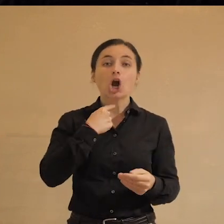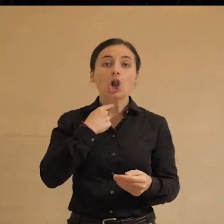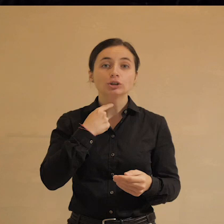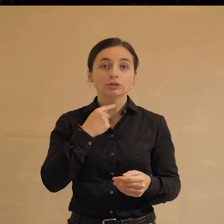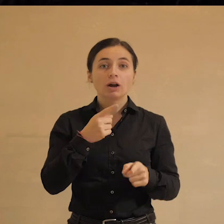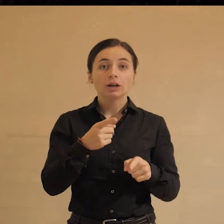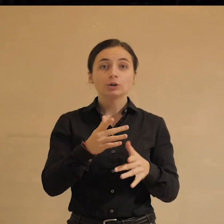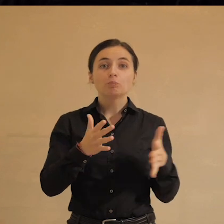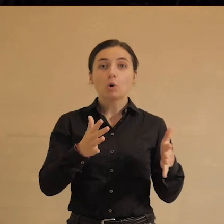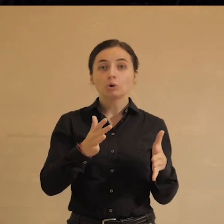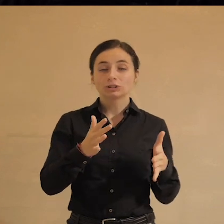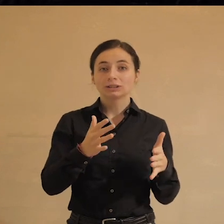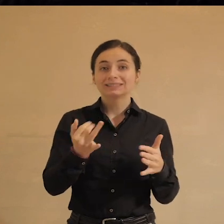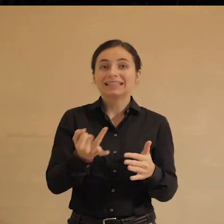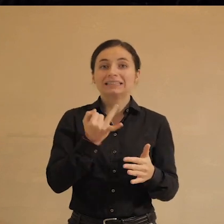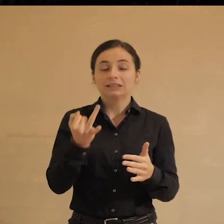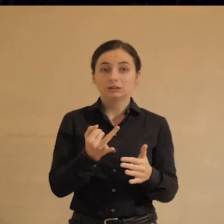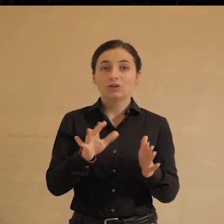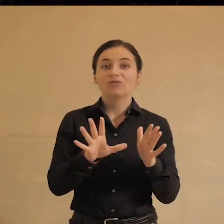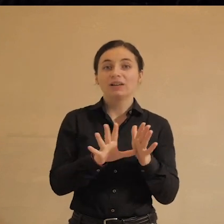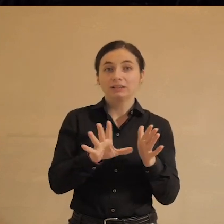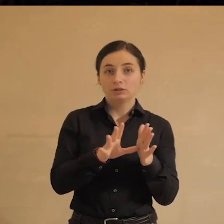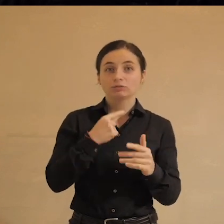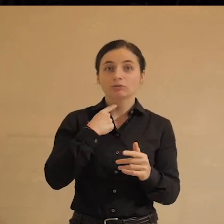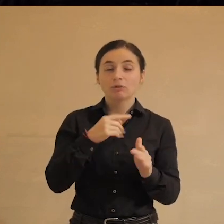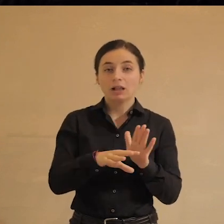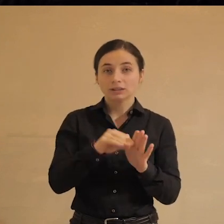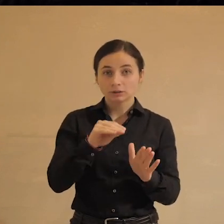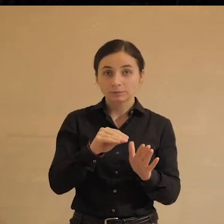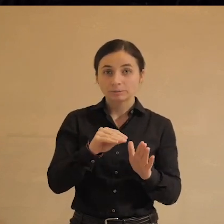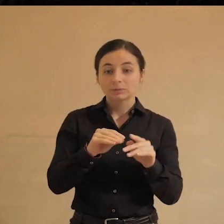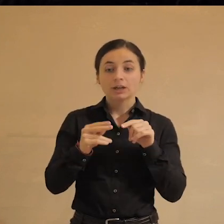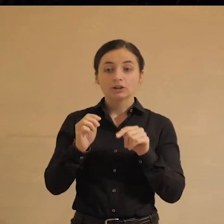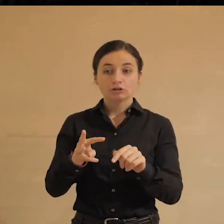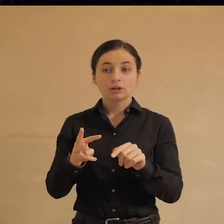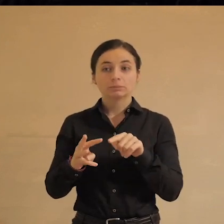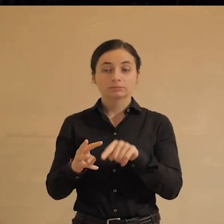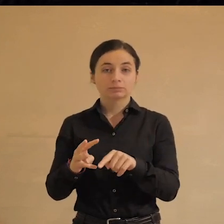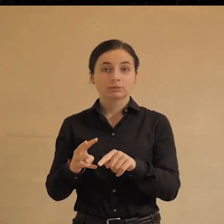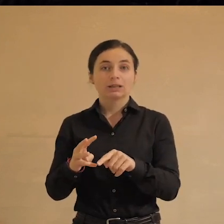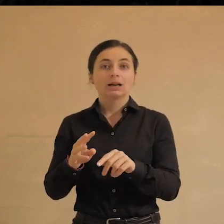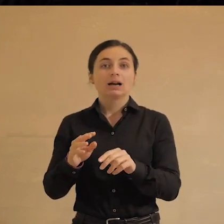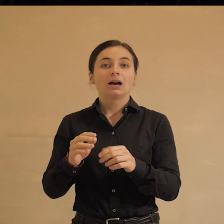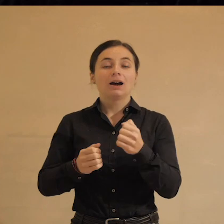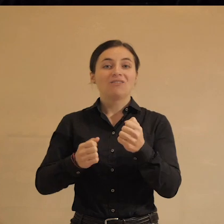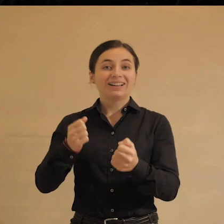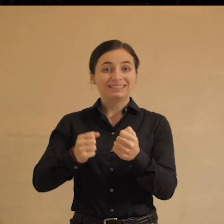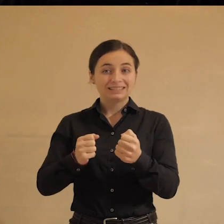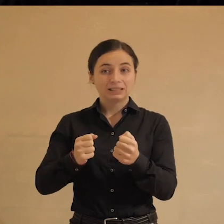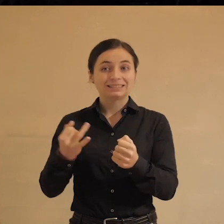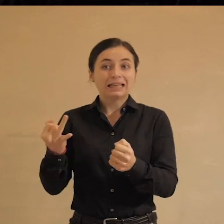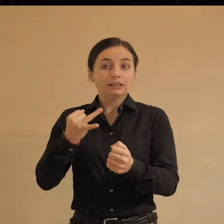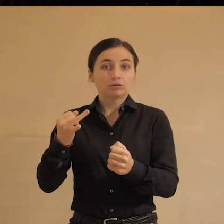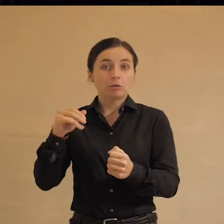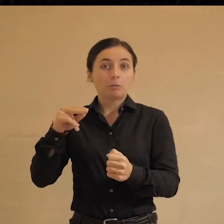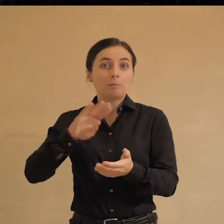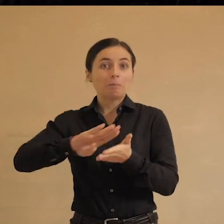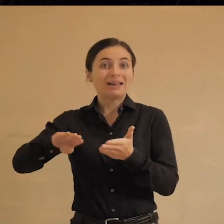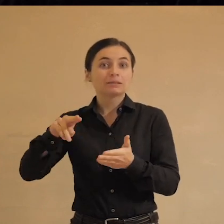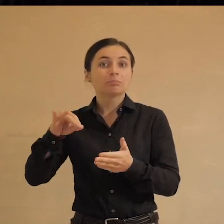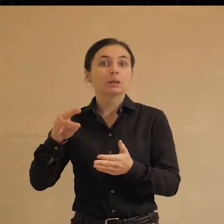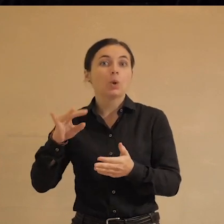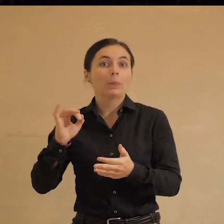они не больше заинтересованы в электронном голосовании, чем профсоюз водителей заинтересован в автомобиле-беспилотнике. Они-то тогда зачем?